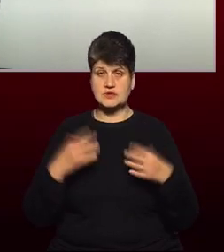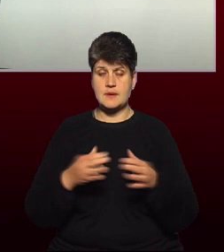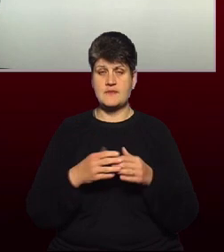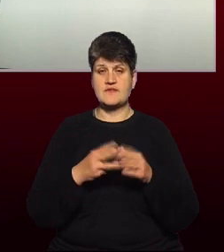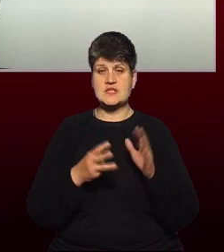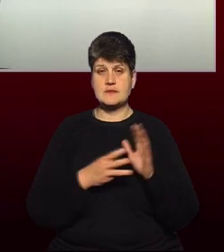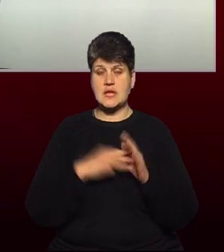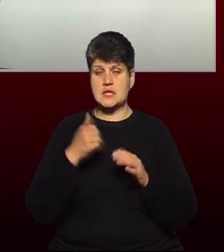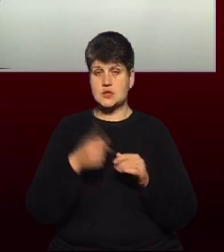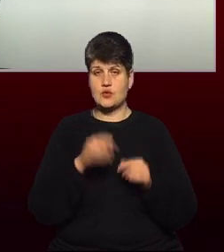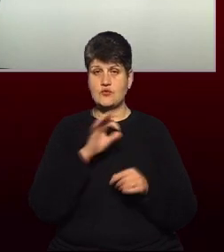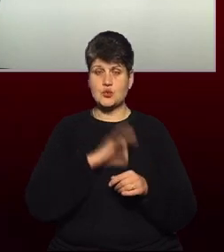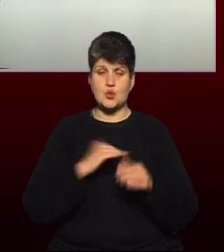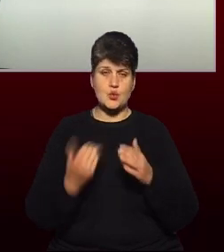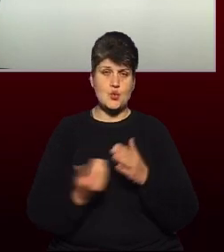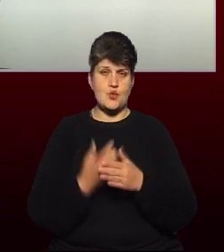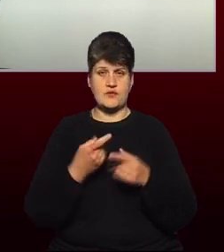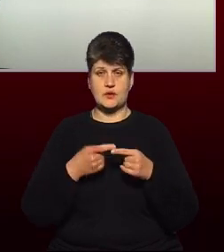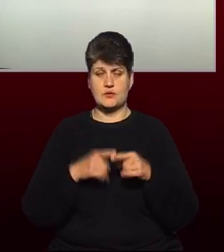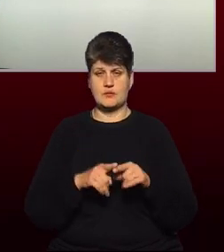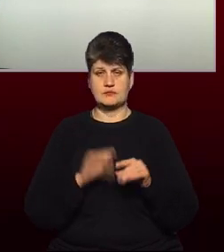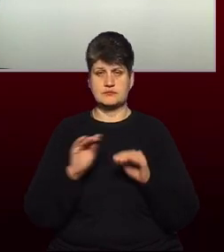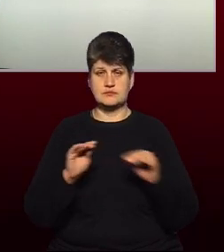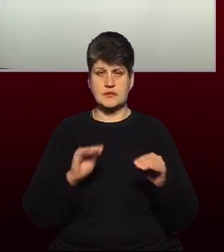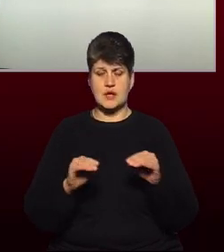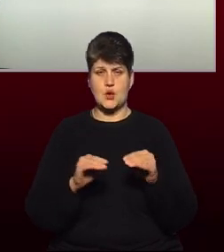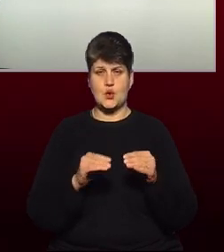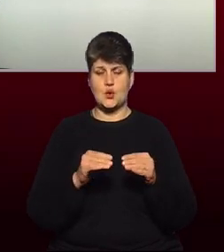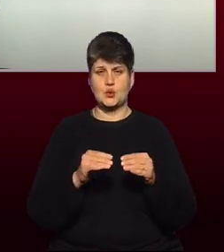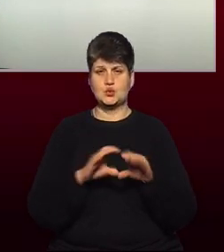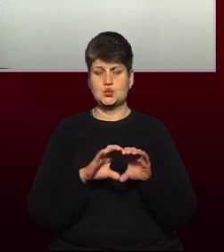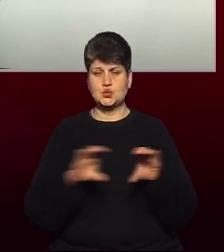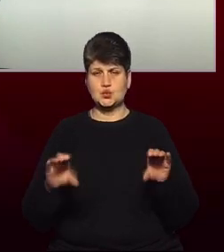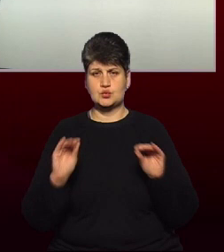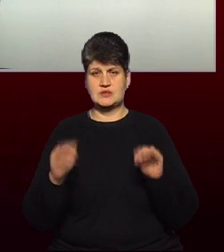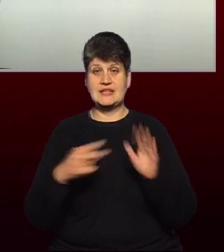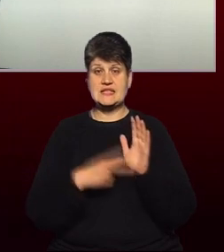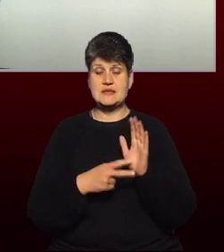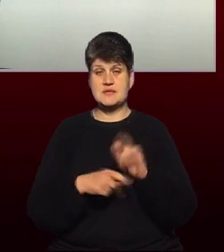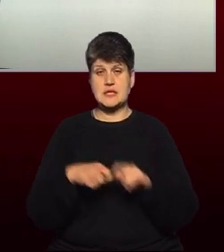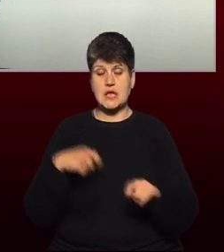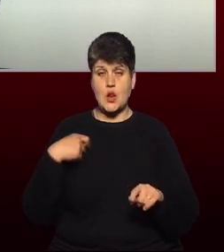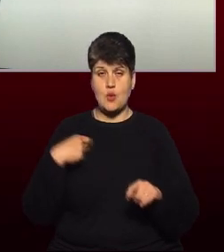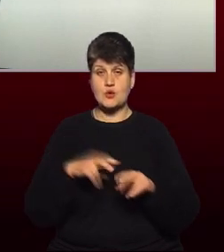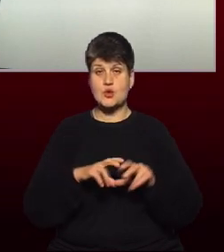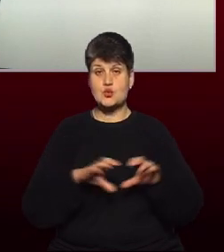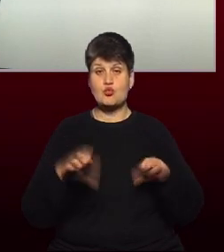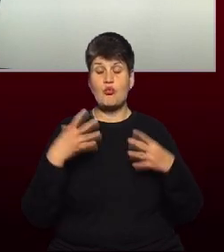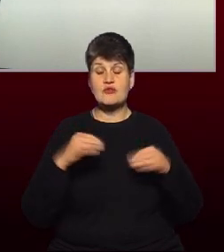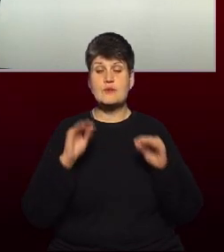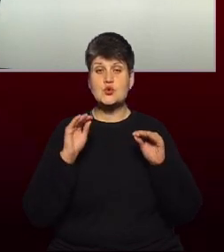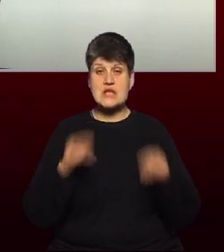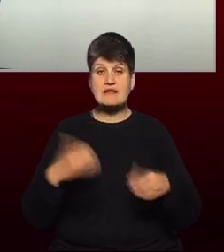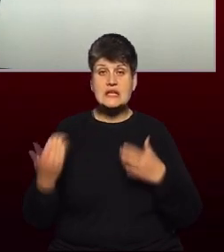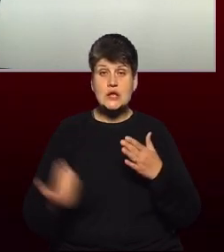використовуємо новітні технології, прокладаємо поліетиленові труби, вже понад 70 кілометрів таких водопровідних труб прокладено нових, суто на водопровіді.